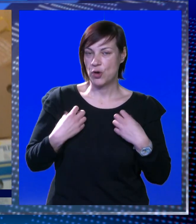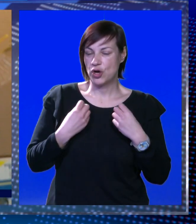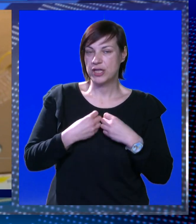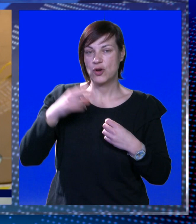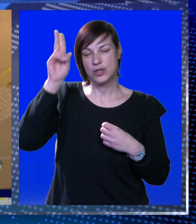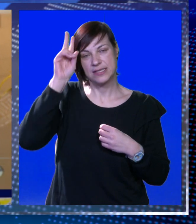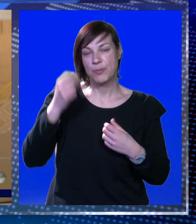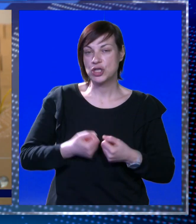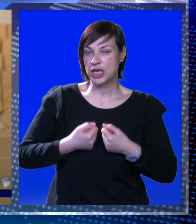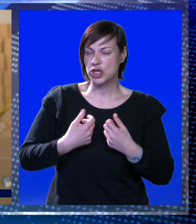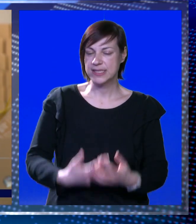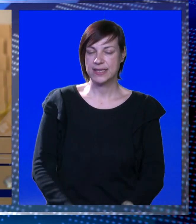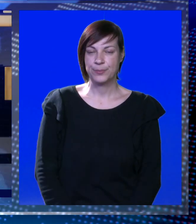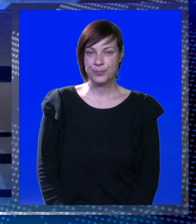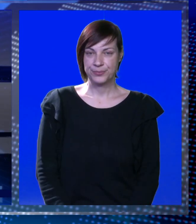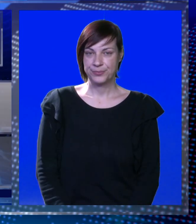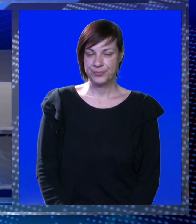odjeća koja se može nositi.